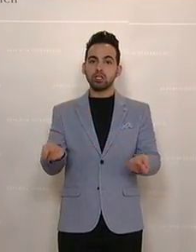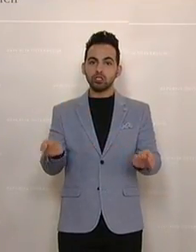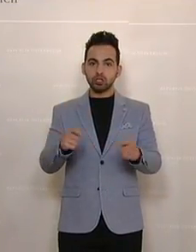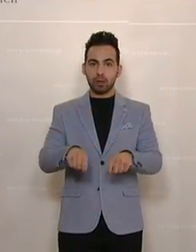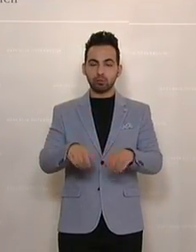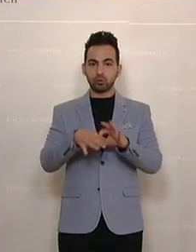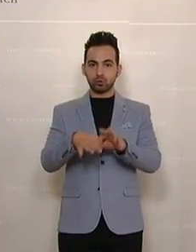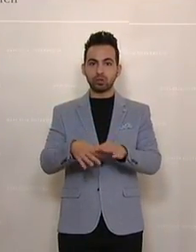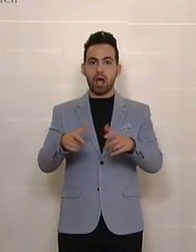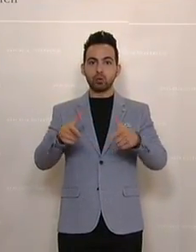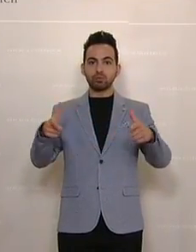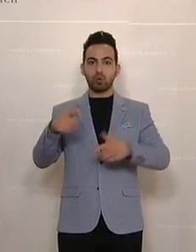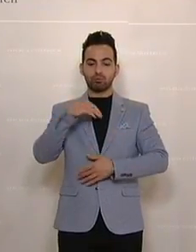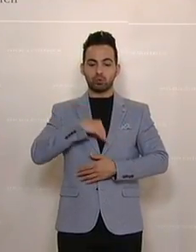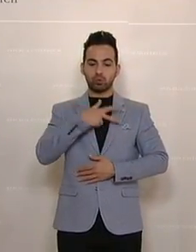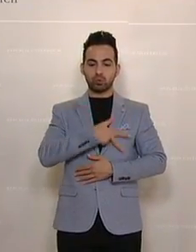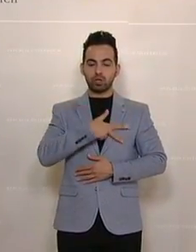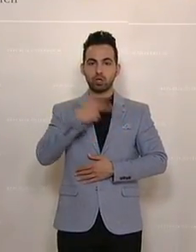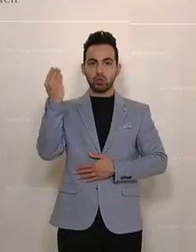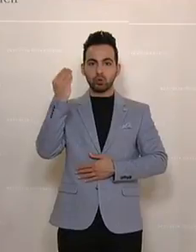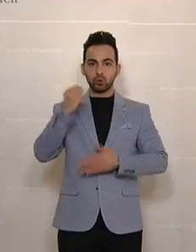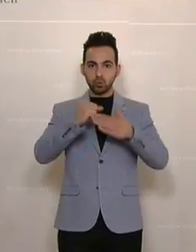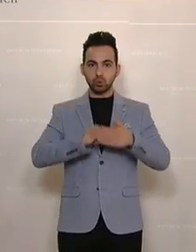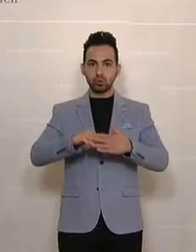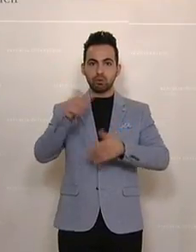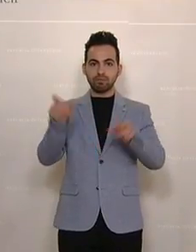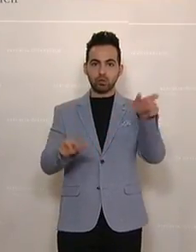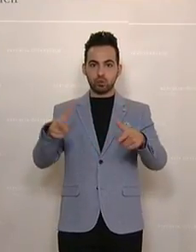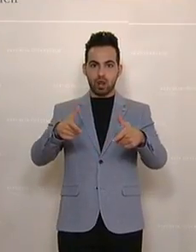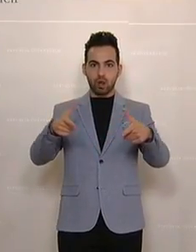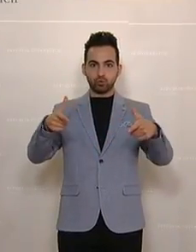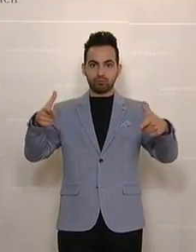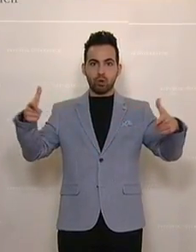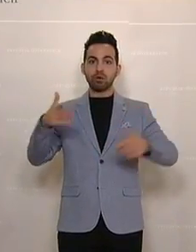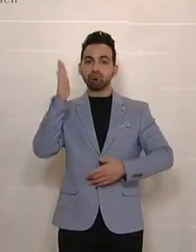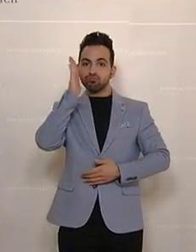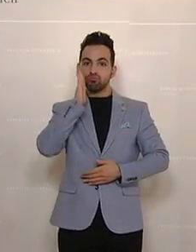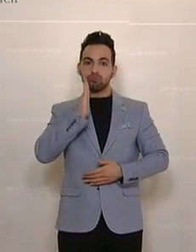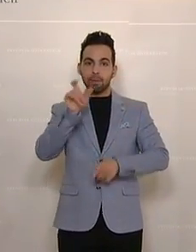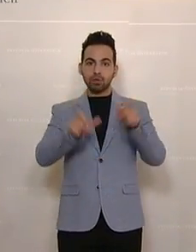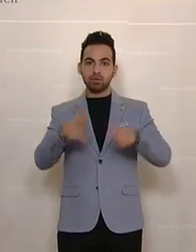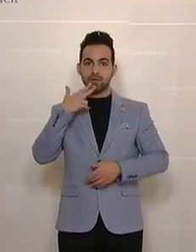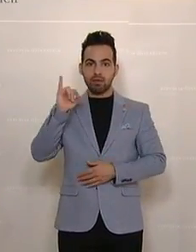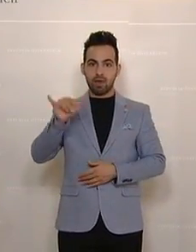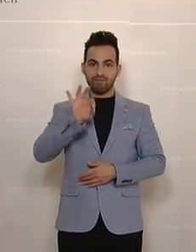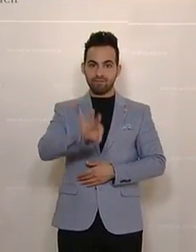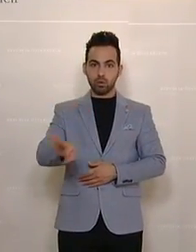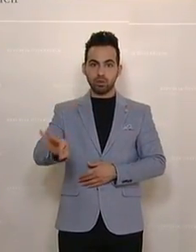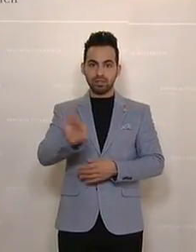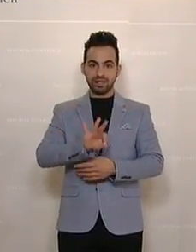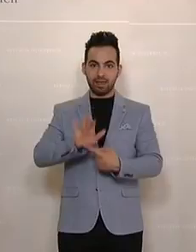Alle drei Stunden am Vorsitz ab. Heute Morgen und am Freitag. Auch